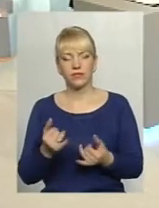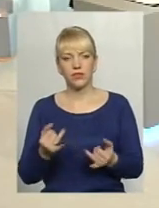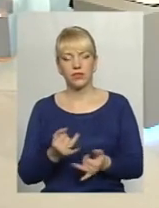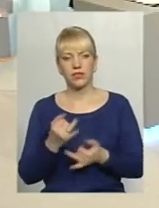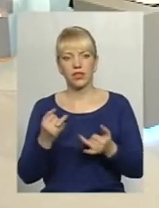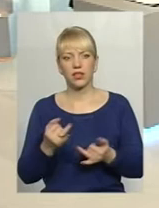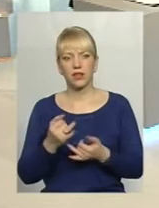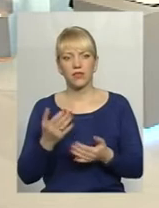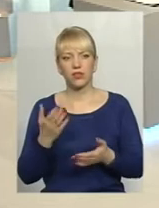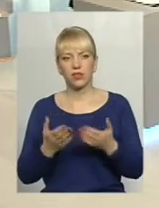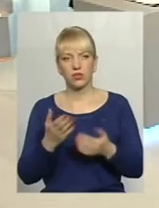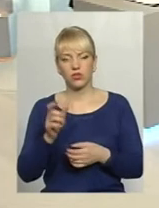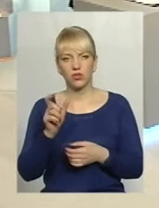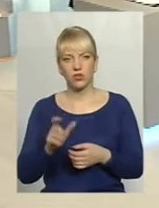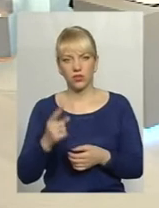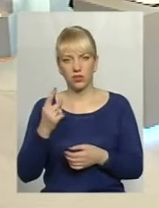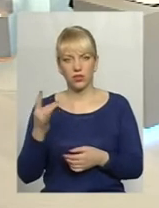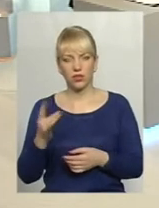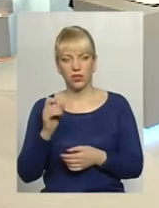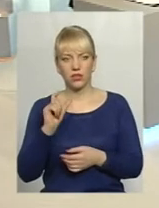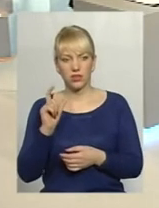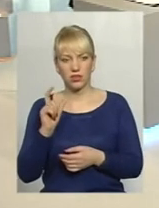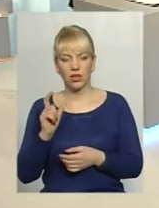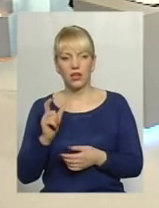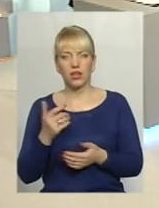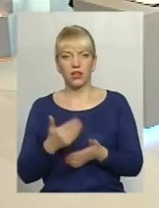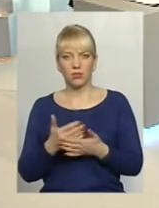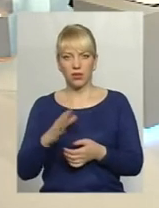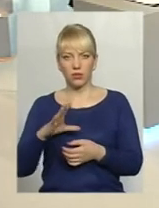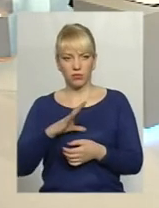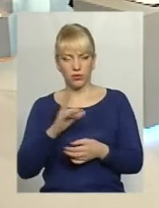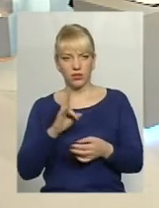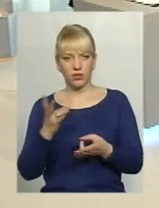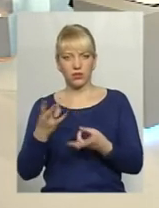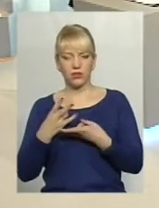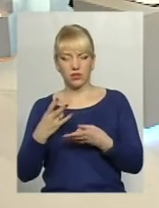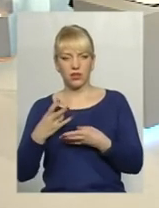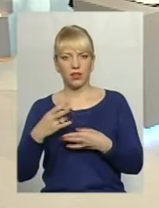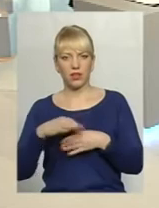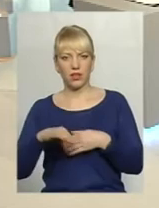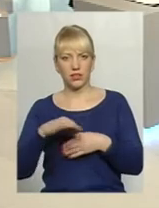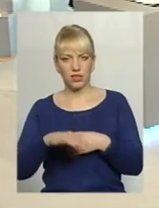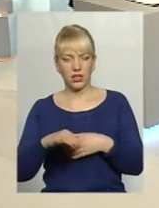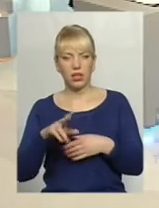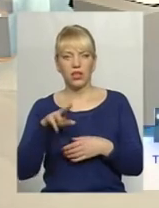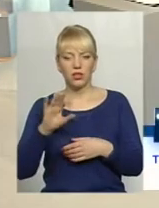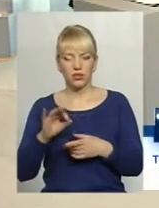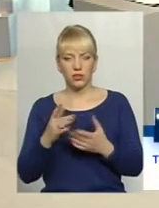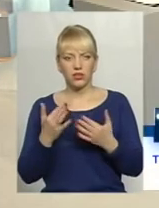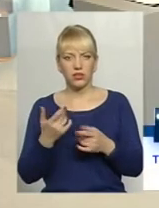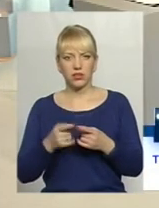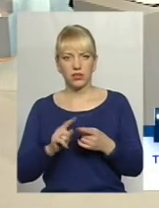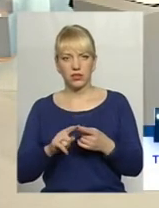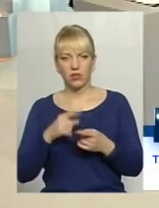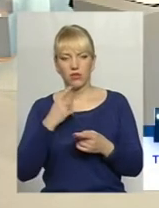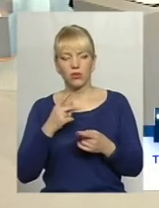Адже, якщо людина один раз вдалася до якихось насильницьких дій, наскільки це говорить про те, що ці дії